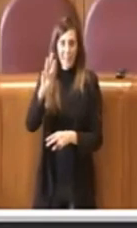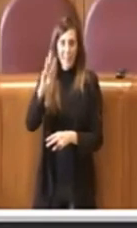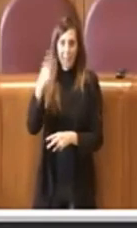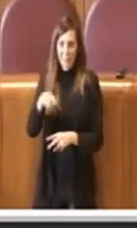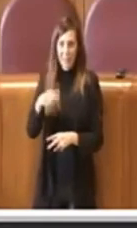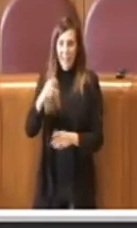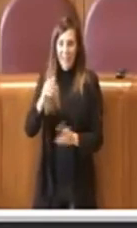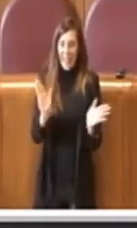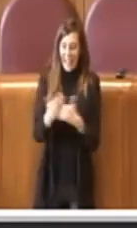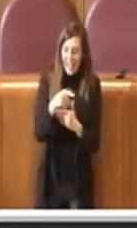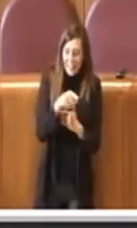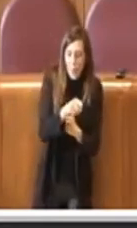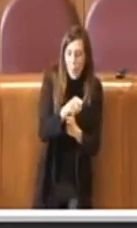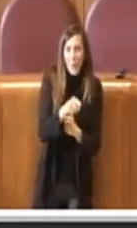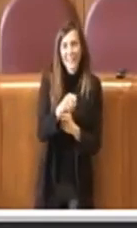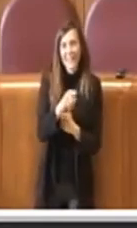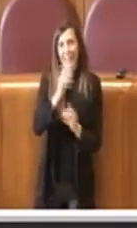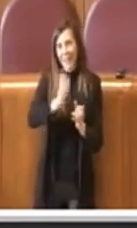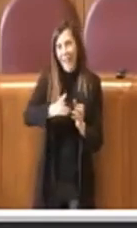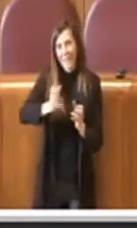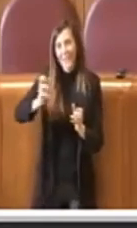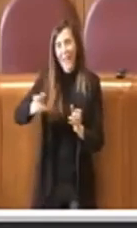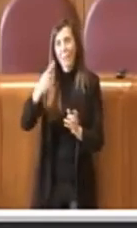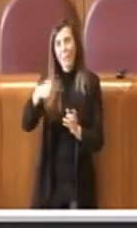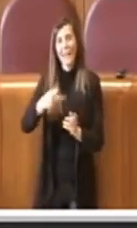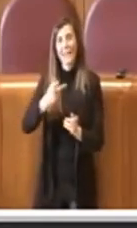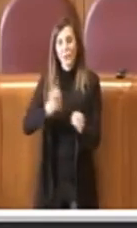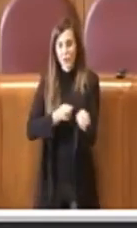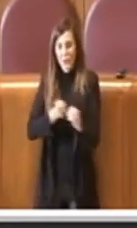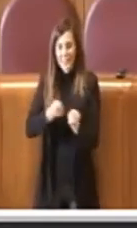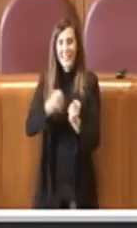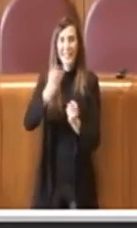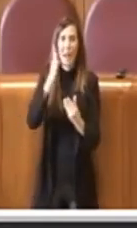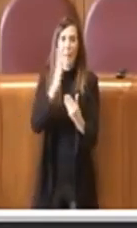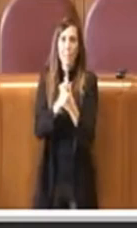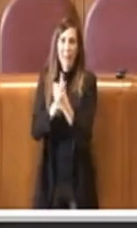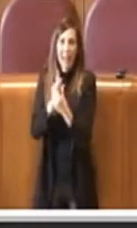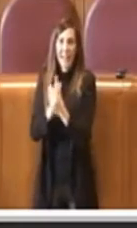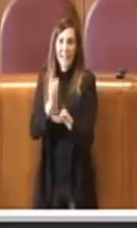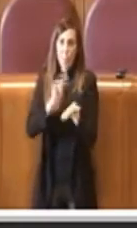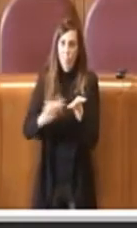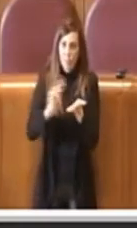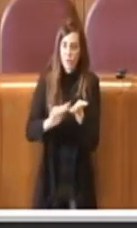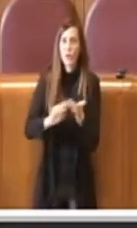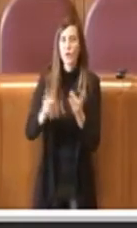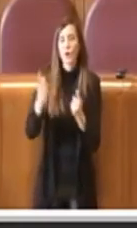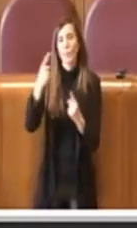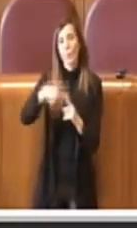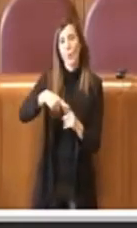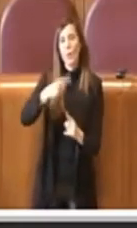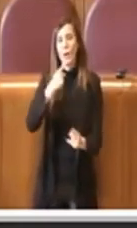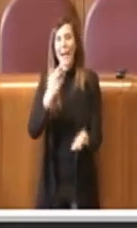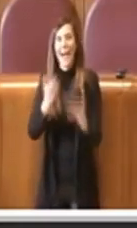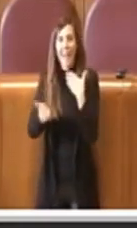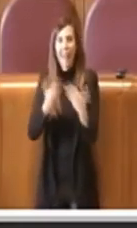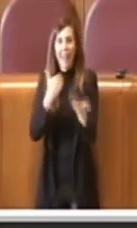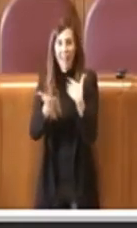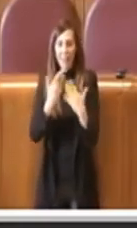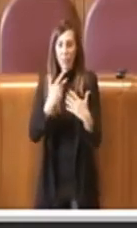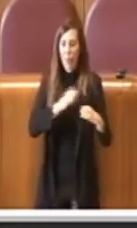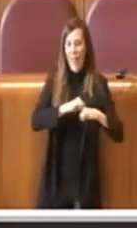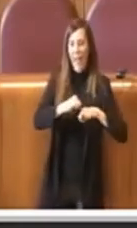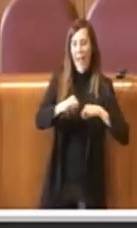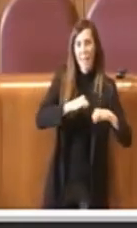categorie per gestire le pratiche d'ufficio e anche le relazioni tra l'amministrazione